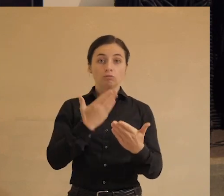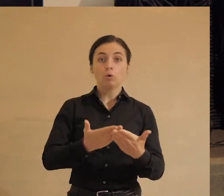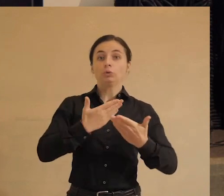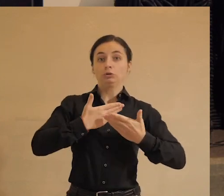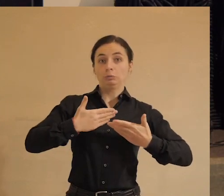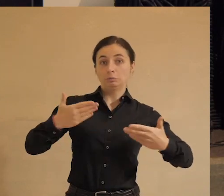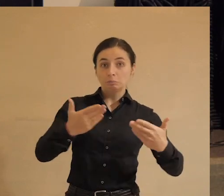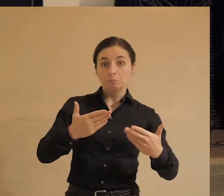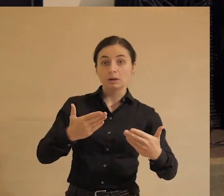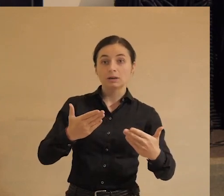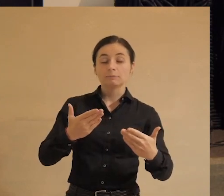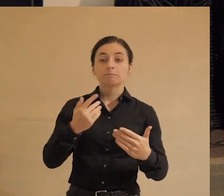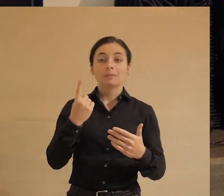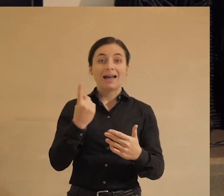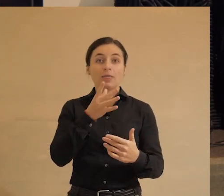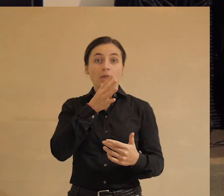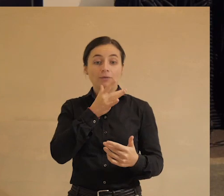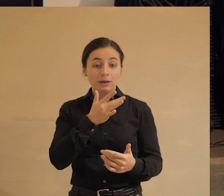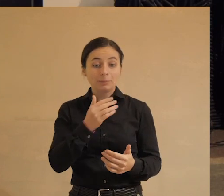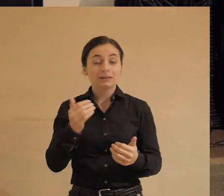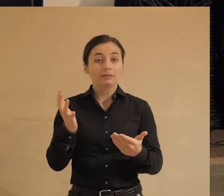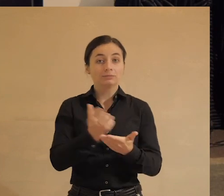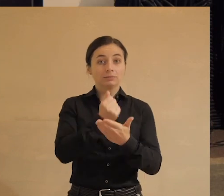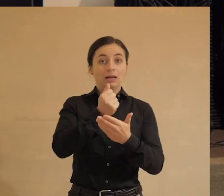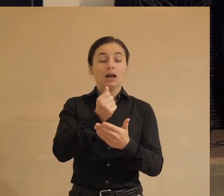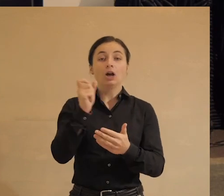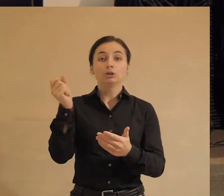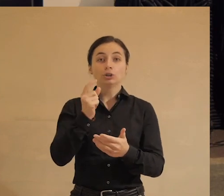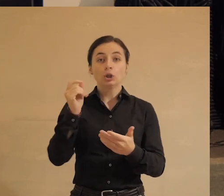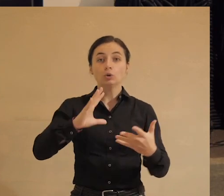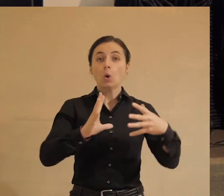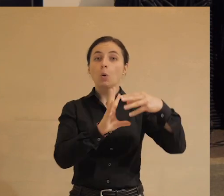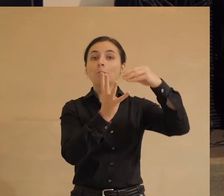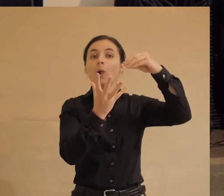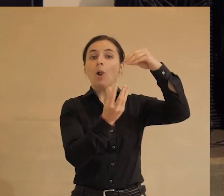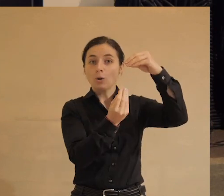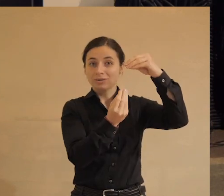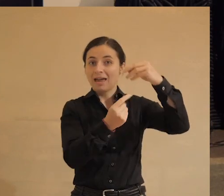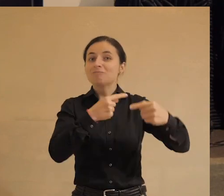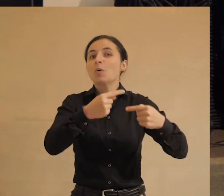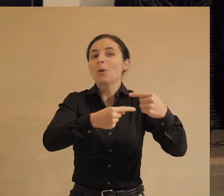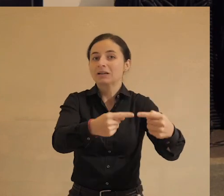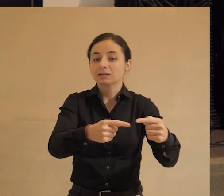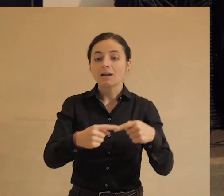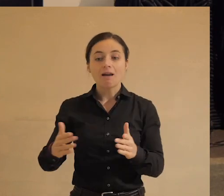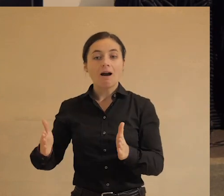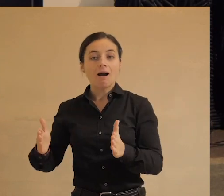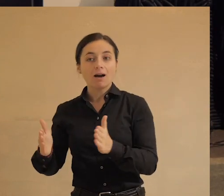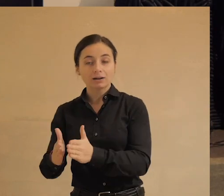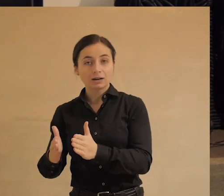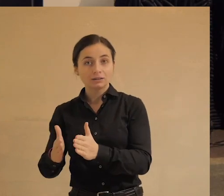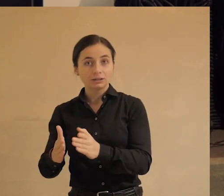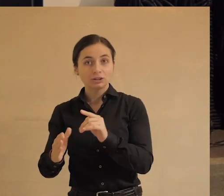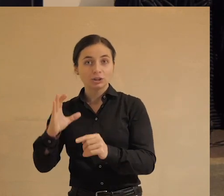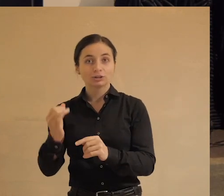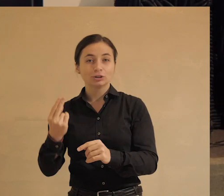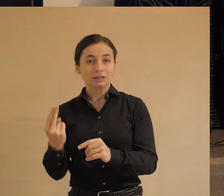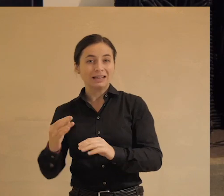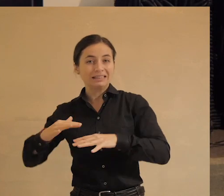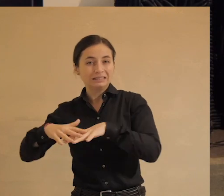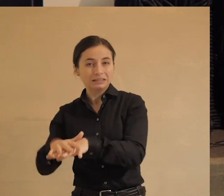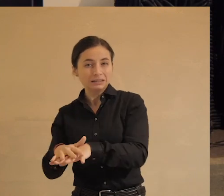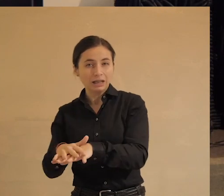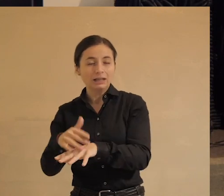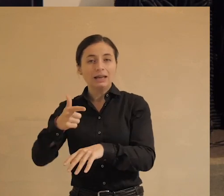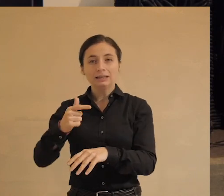одновременно достигли золотых плодов прогресса и ограничили, так сказать, гидру социальных сетей или